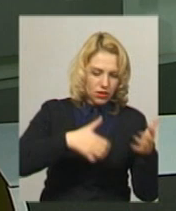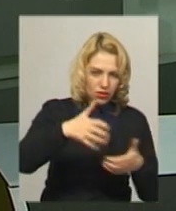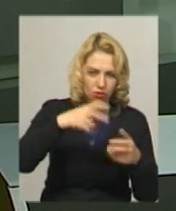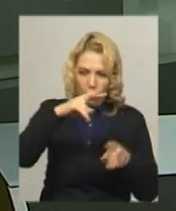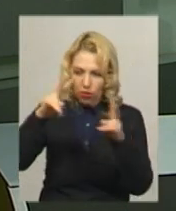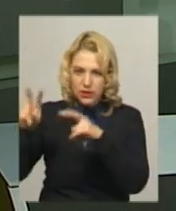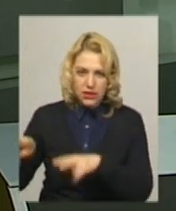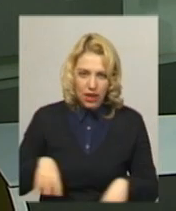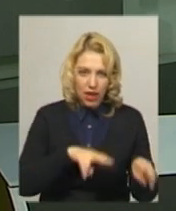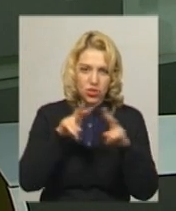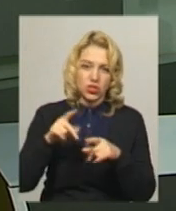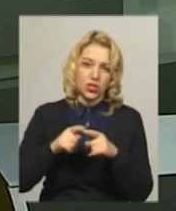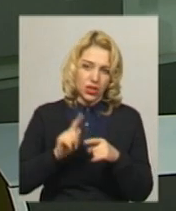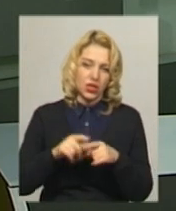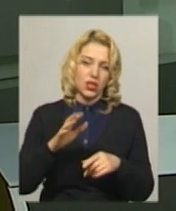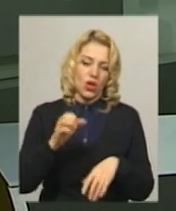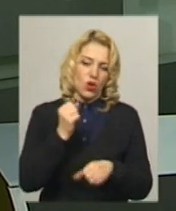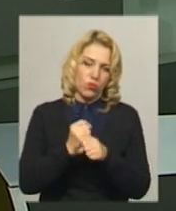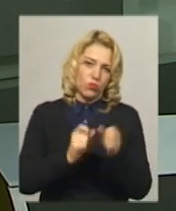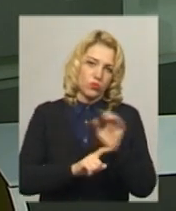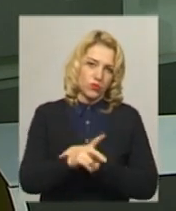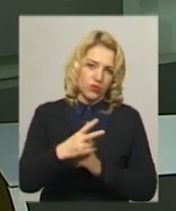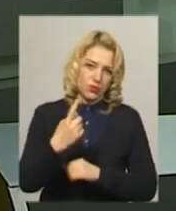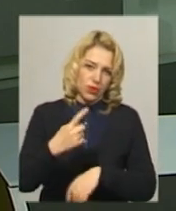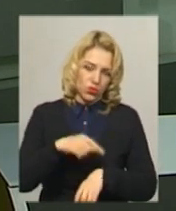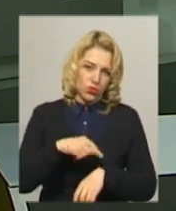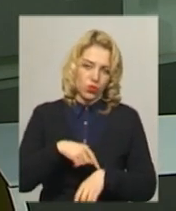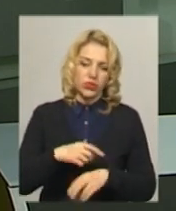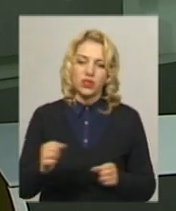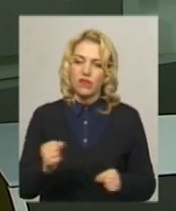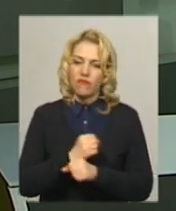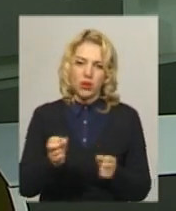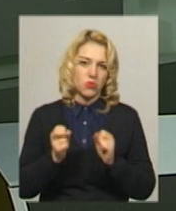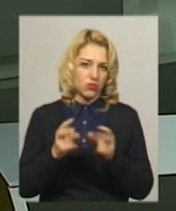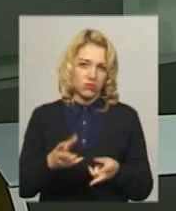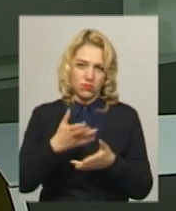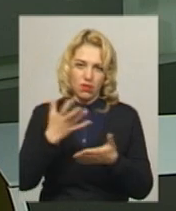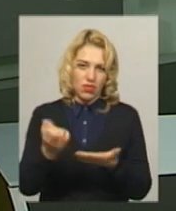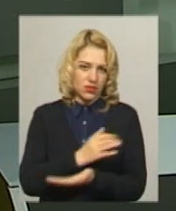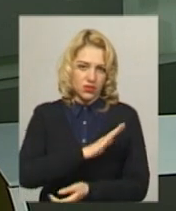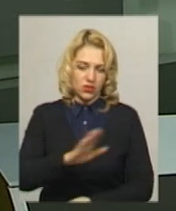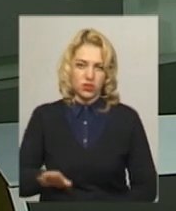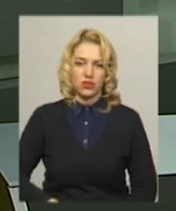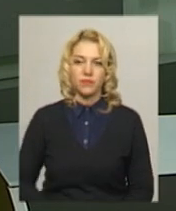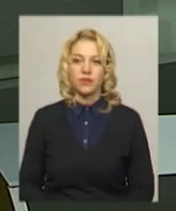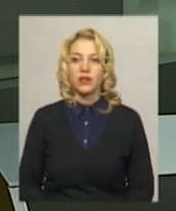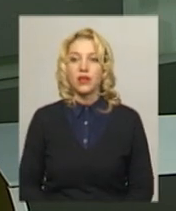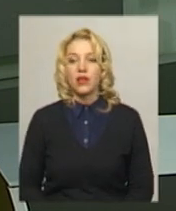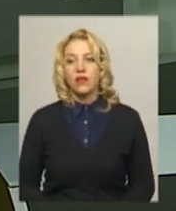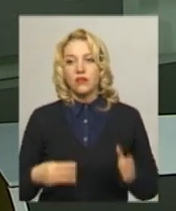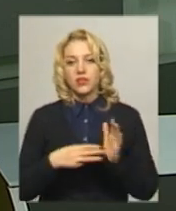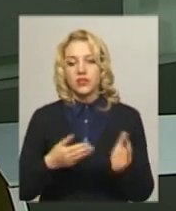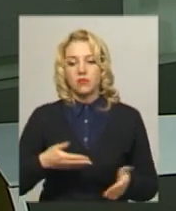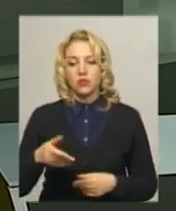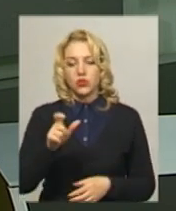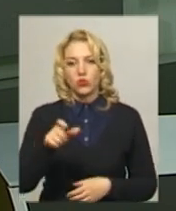центрів відновили о 21-й годині. Вибуха небезпечних предметів поліція та сапери не знайшли. Вісім пішоходів